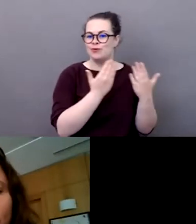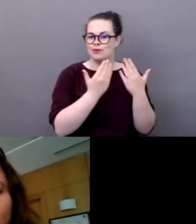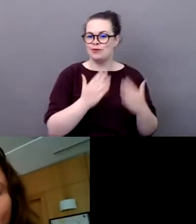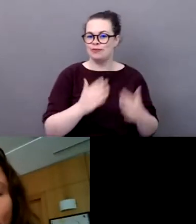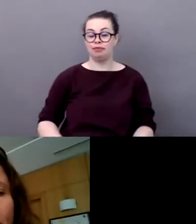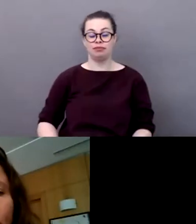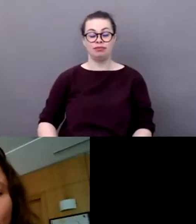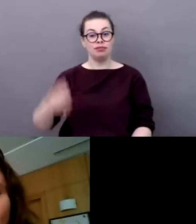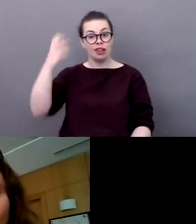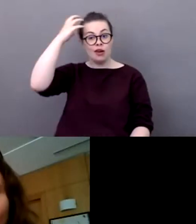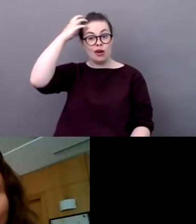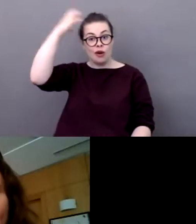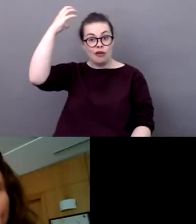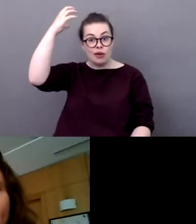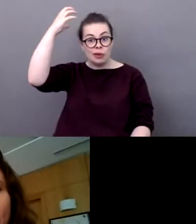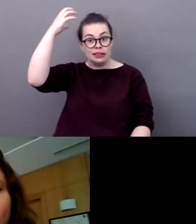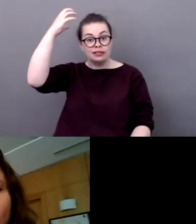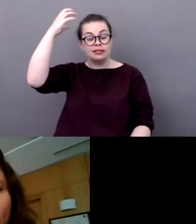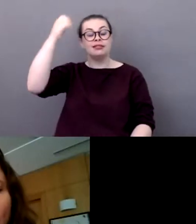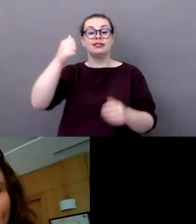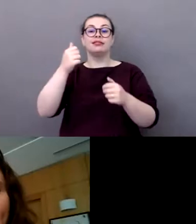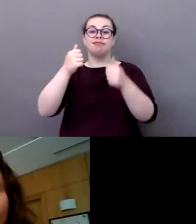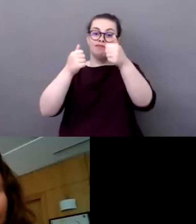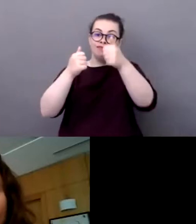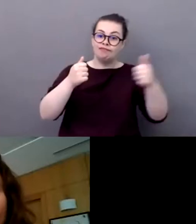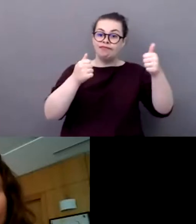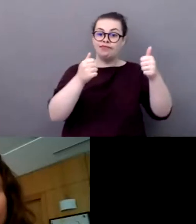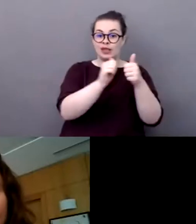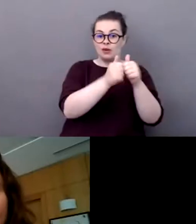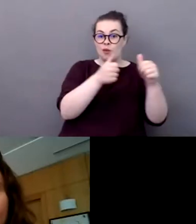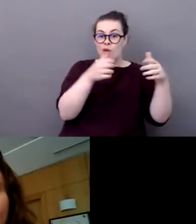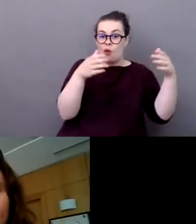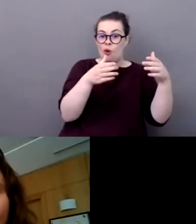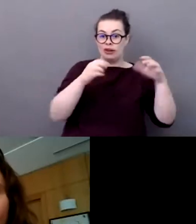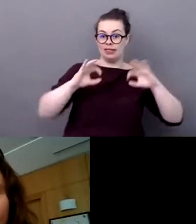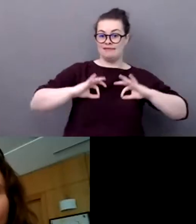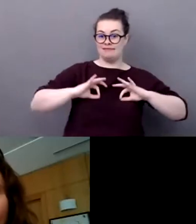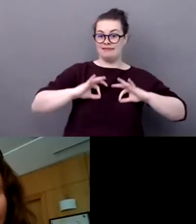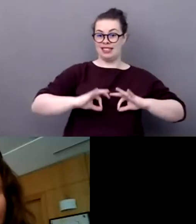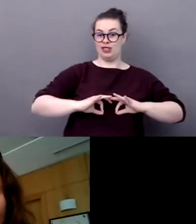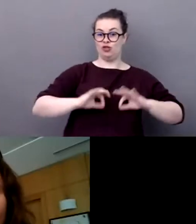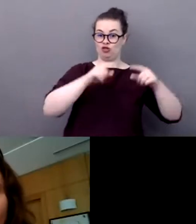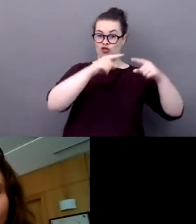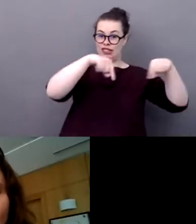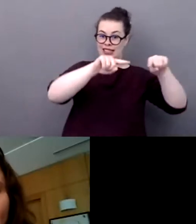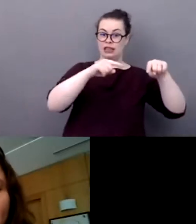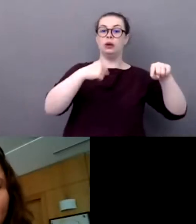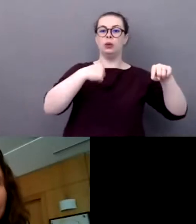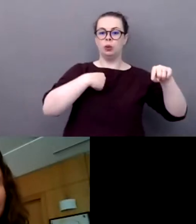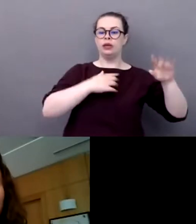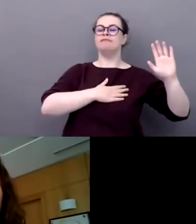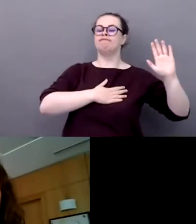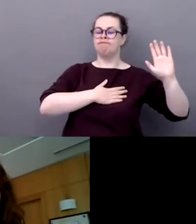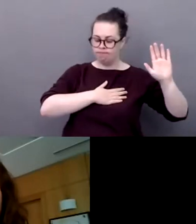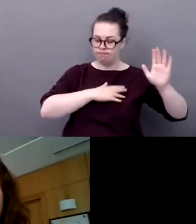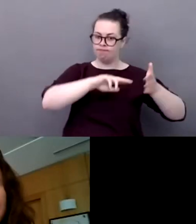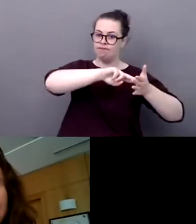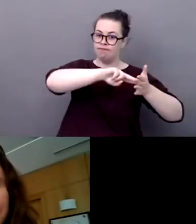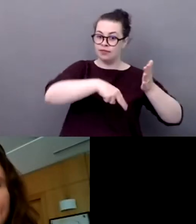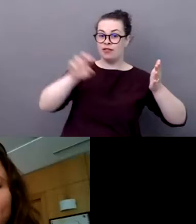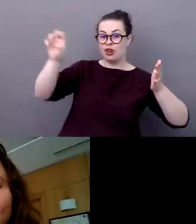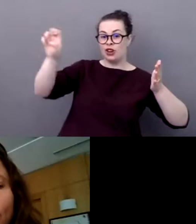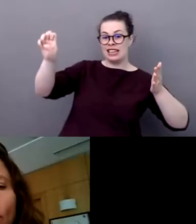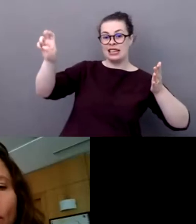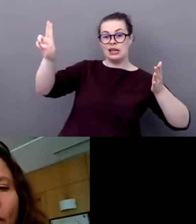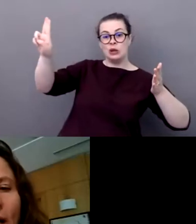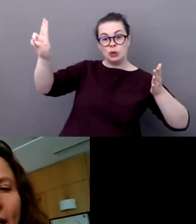sportive de l'Union européenne à l'horizon des JOP de Paris en 2024. Et au travers de cette